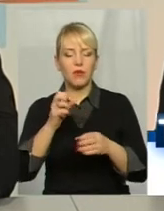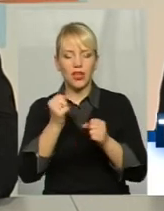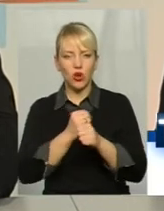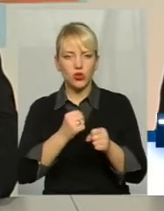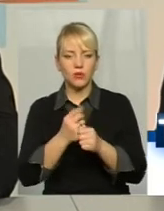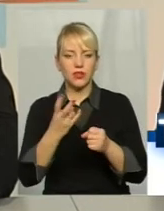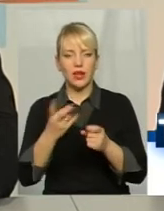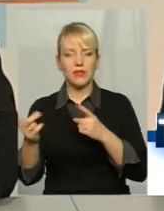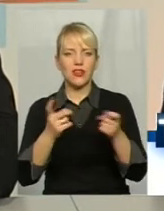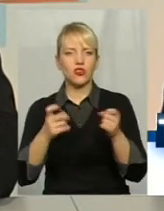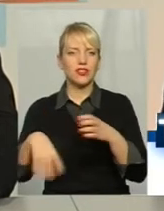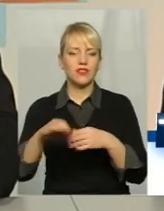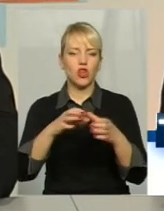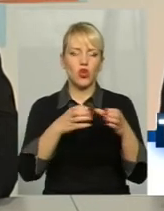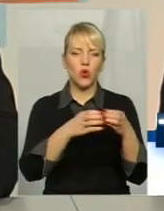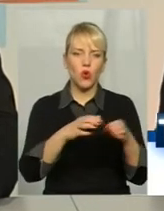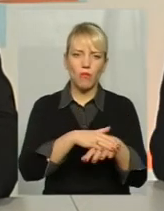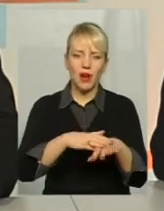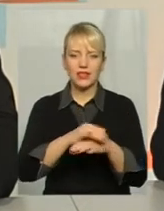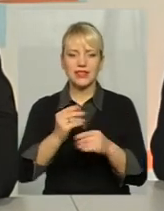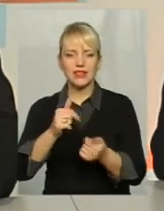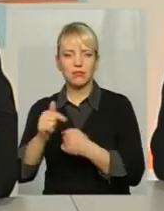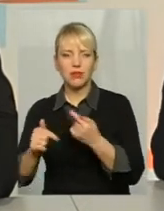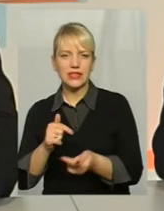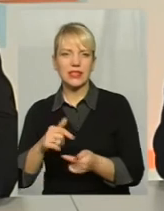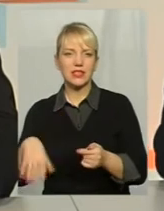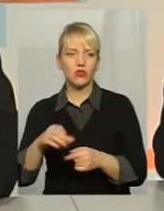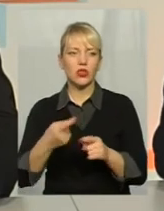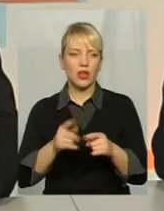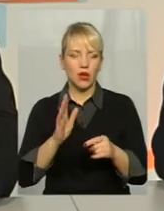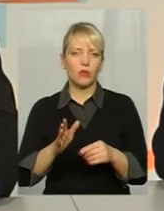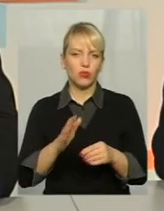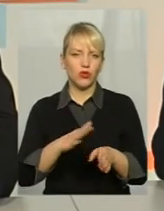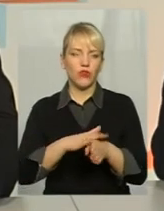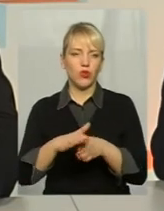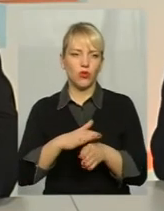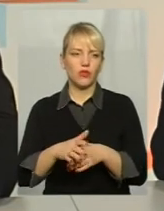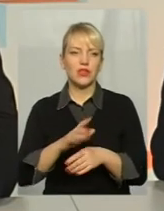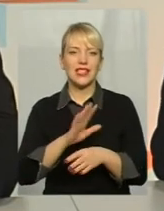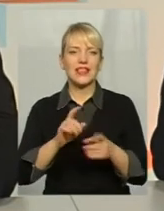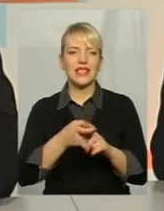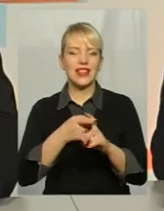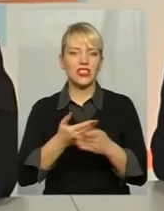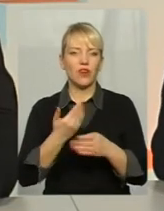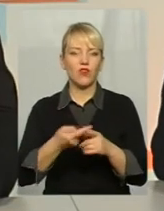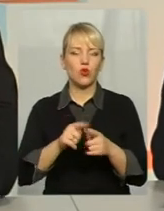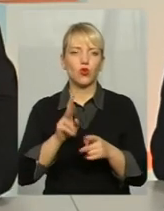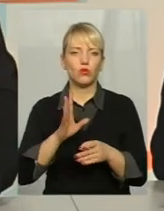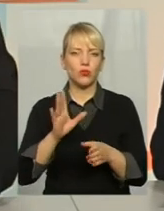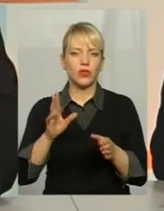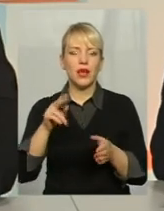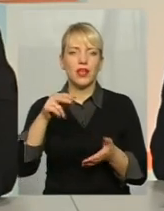заінтересовані сторони Тоді ця стратегія буде стала і вона буде дотримуватись, незалежно, хто буде при владі І друге, вкладайте